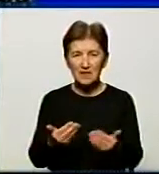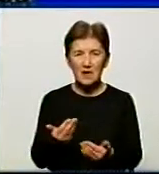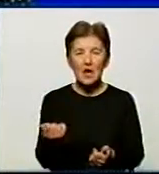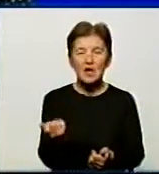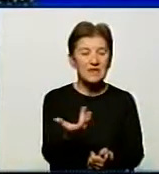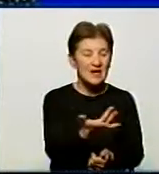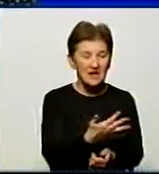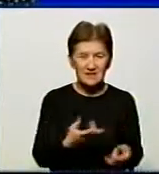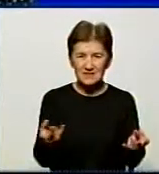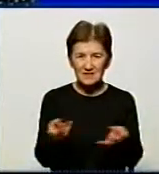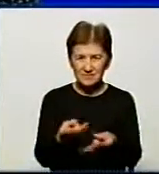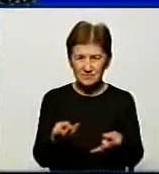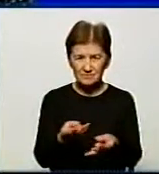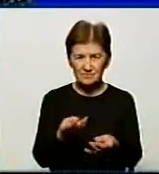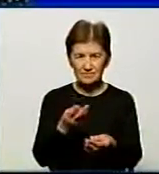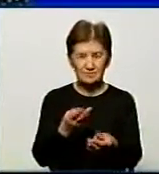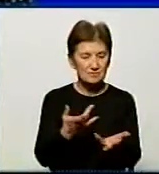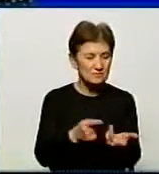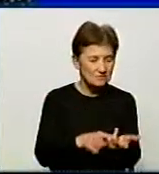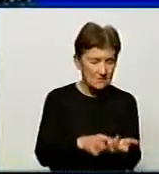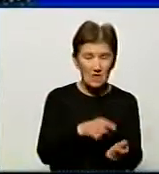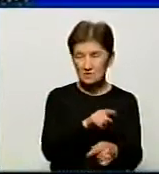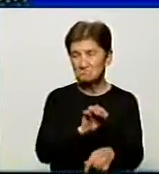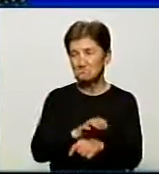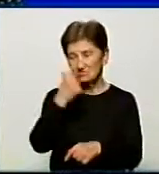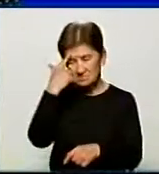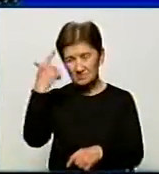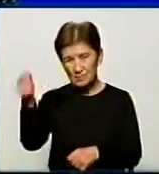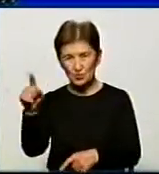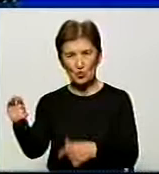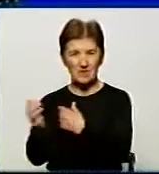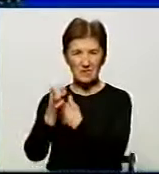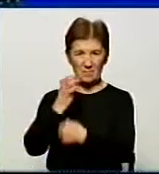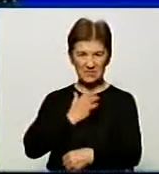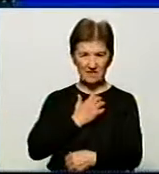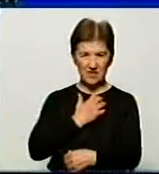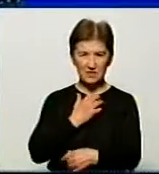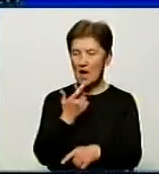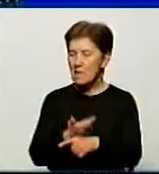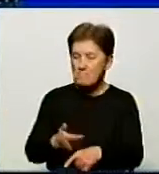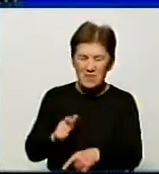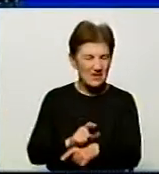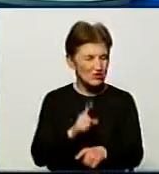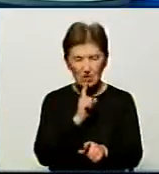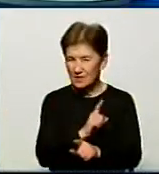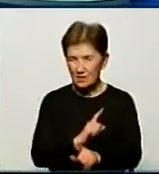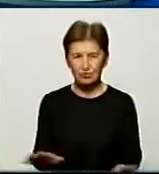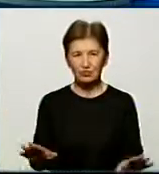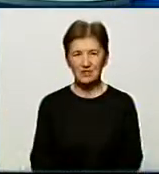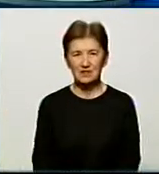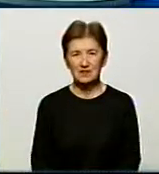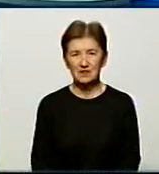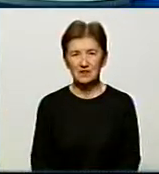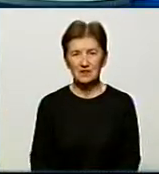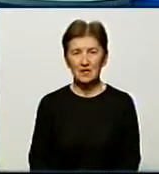необхідних вакцини виробнику, і виробник нам в певні строки поставляє цю вакцину. Більше не буде. Гаразд. Ще